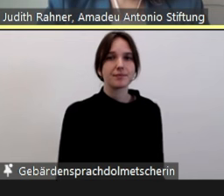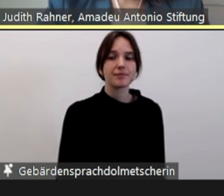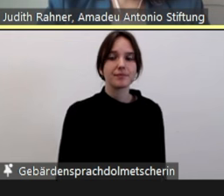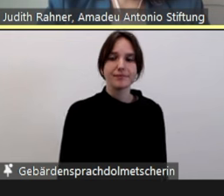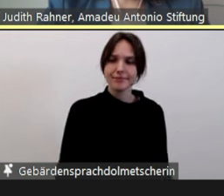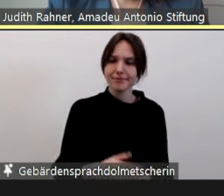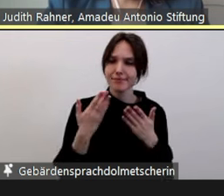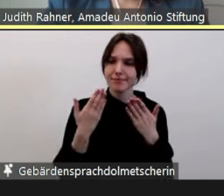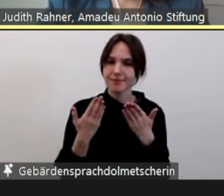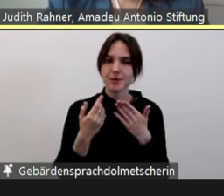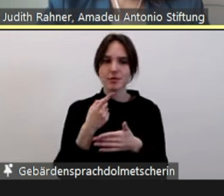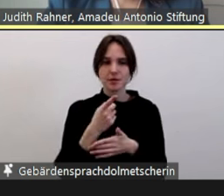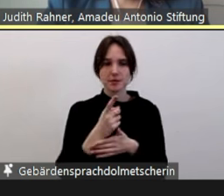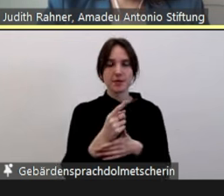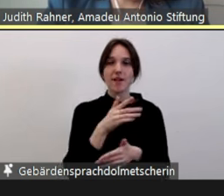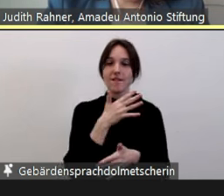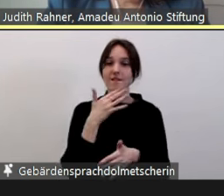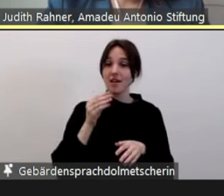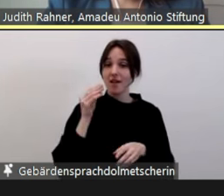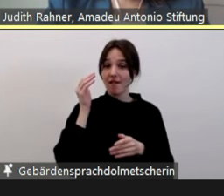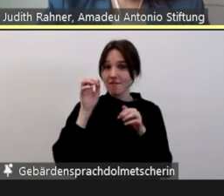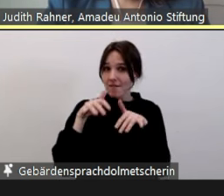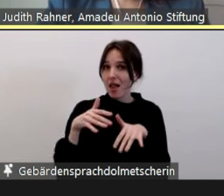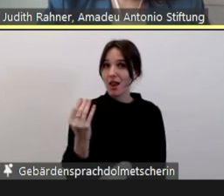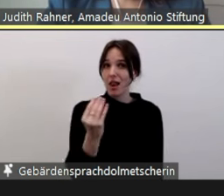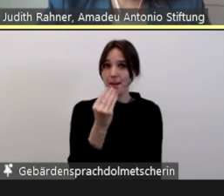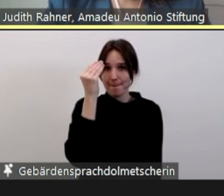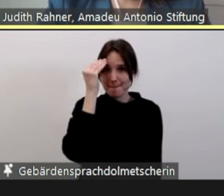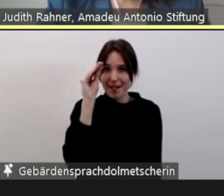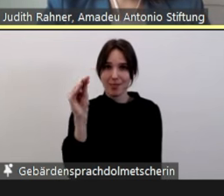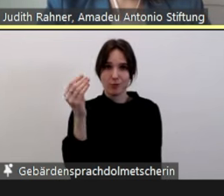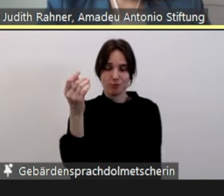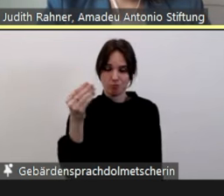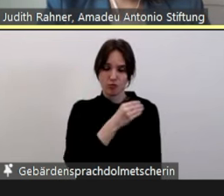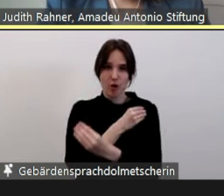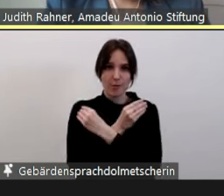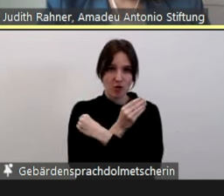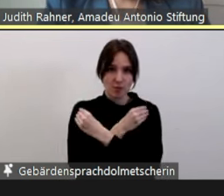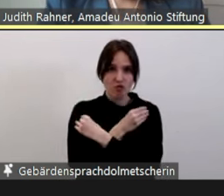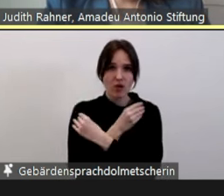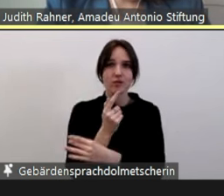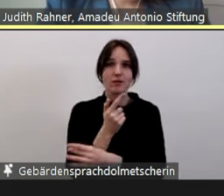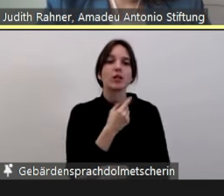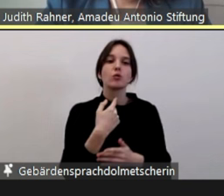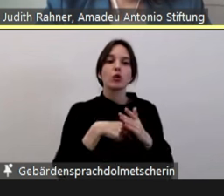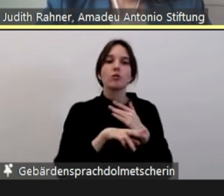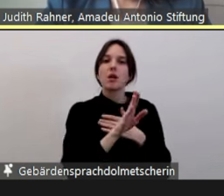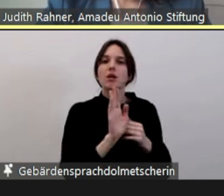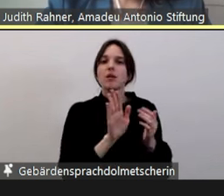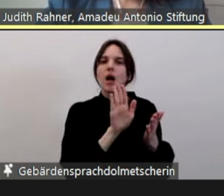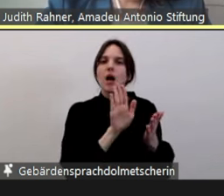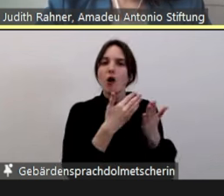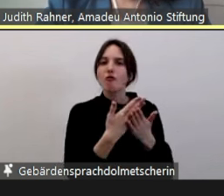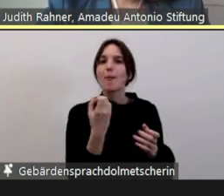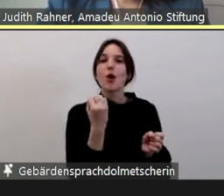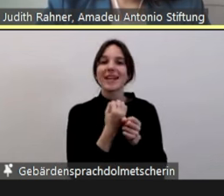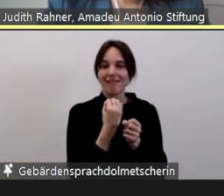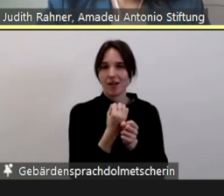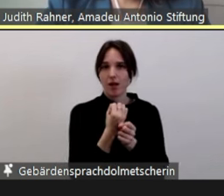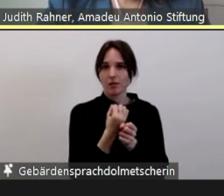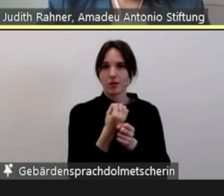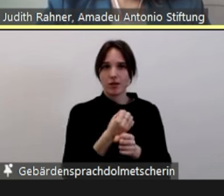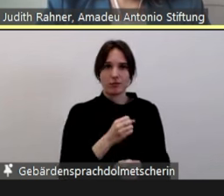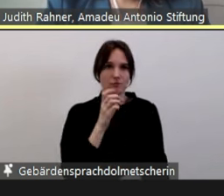großen Teil dieser gemeldeten Fälle aus, wo Menschen eben für ihre Tätigkeiten bedroht werden. Einige Frauen